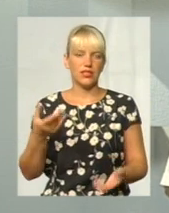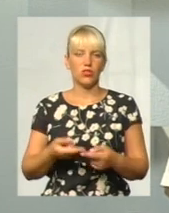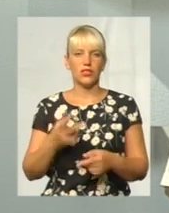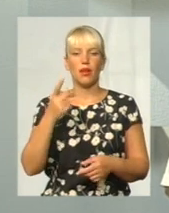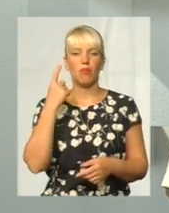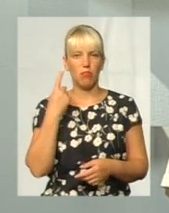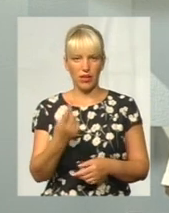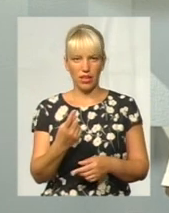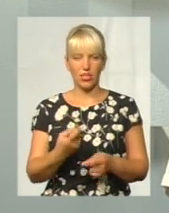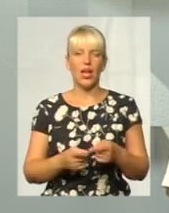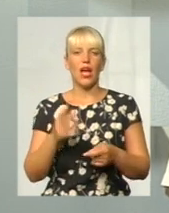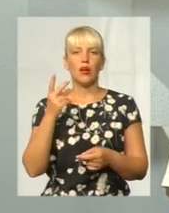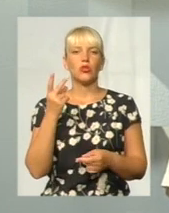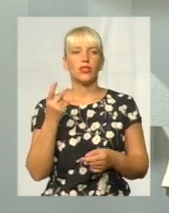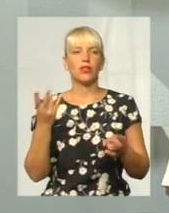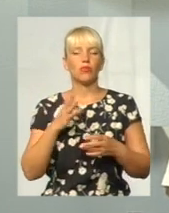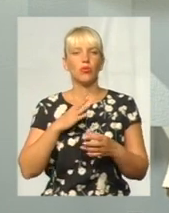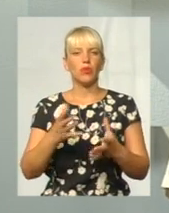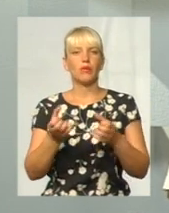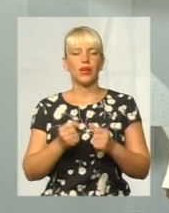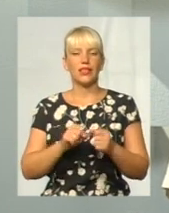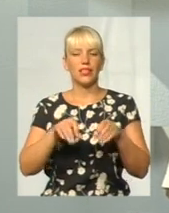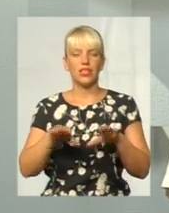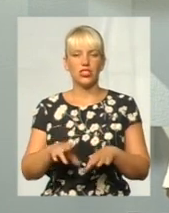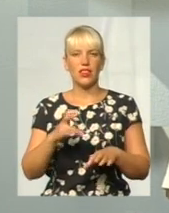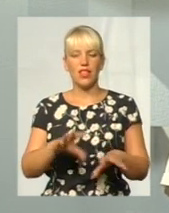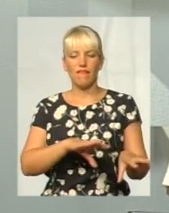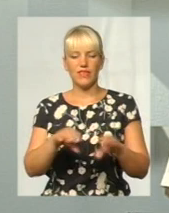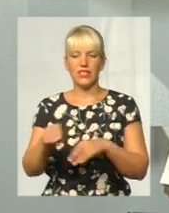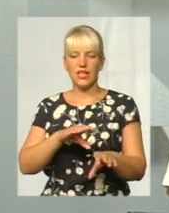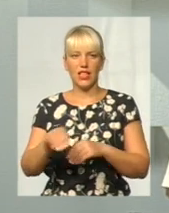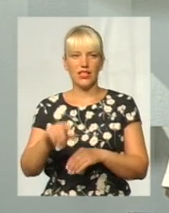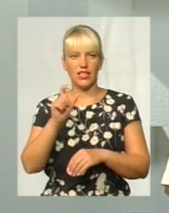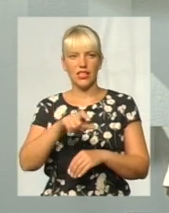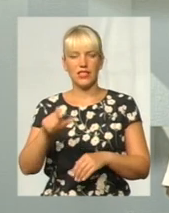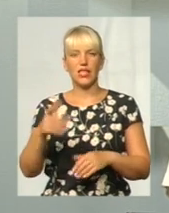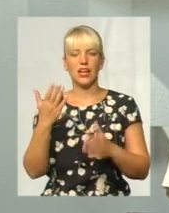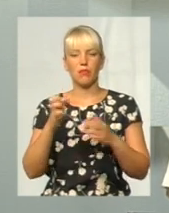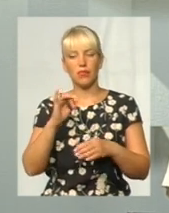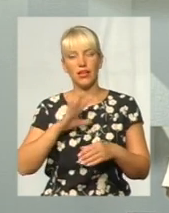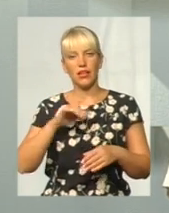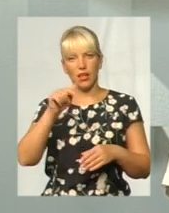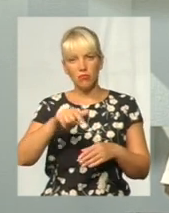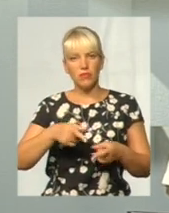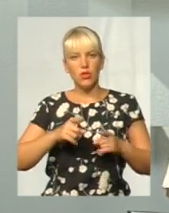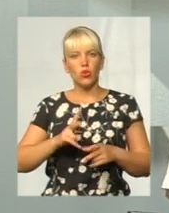Це перше, тому що треба було приймати рішення на відселення, населення, якщо воно там проживало в будинку, надання відповідної